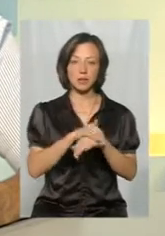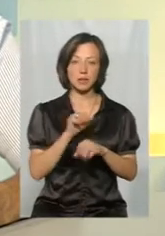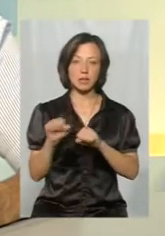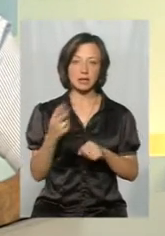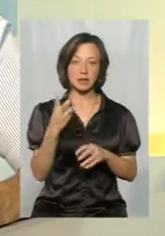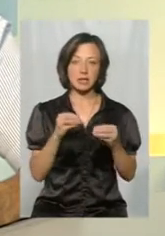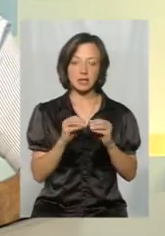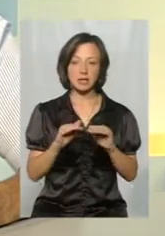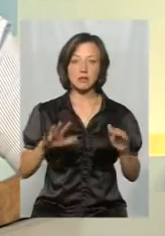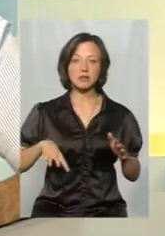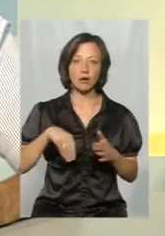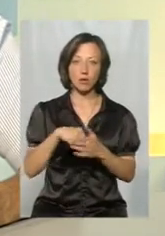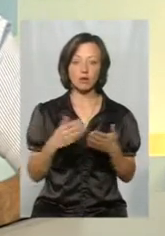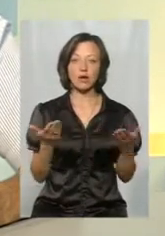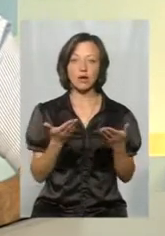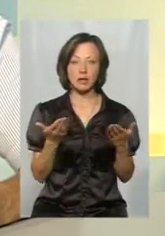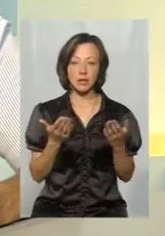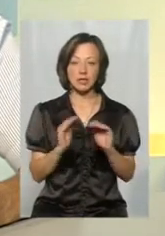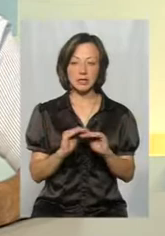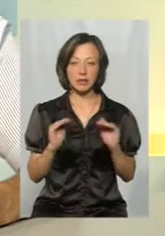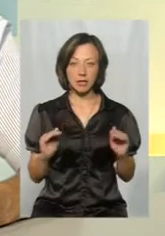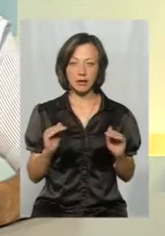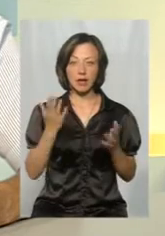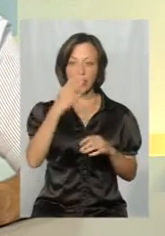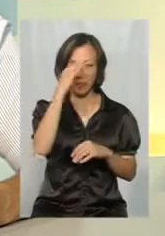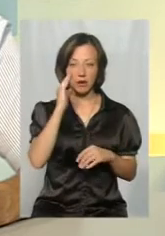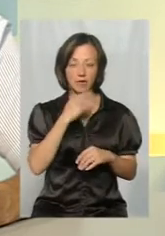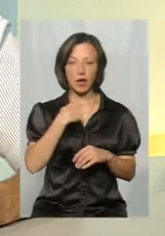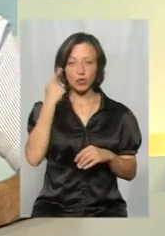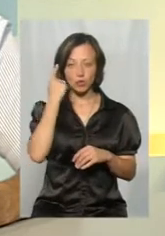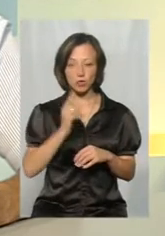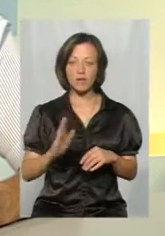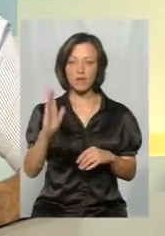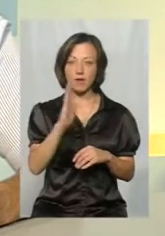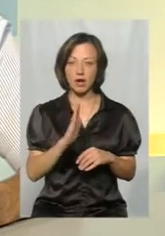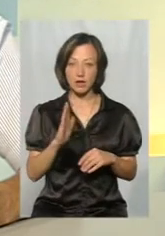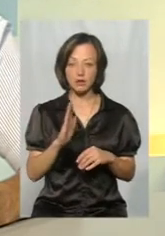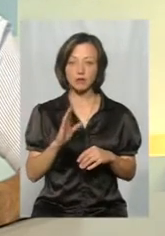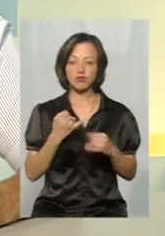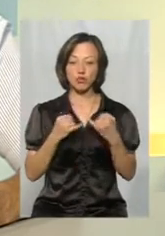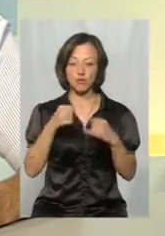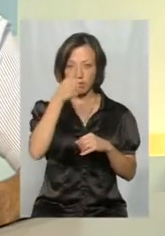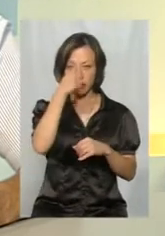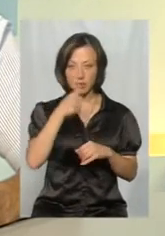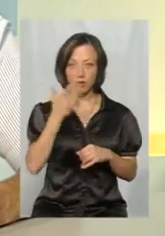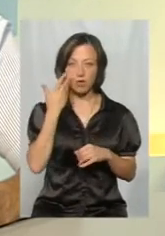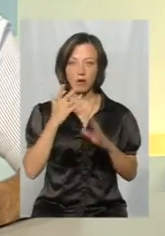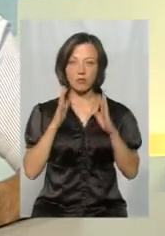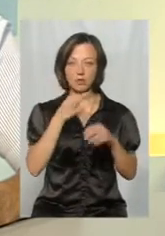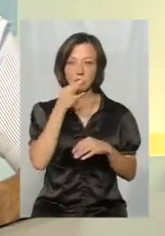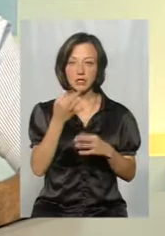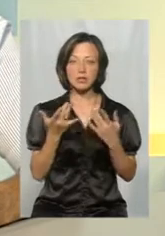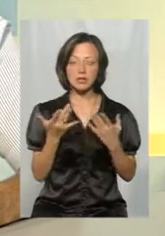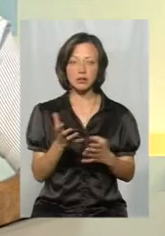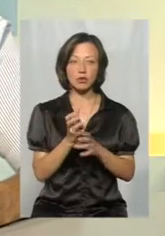дітей. За рахунок яких учнів, яких батьків. І я думаю, що в вересні, жовтні місяці, коли буде сказано, скільки